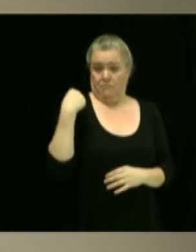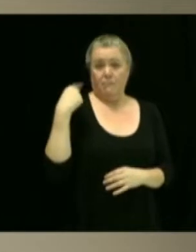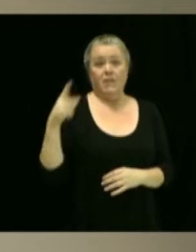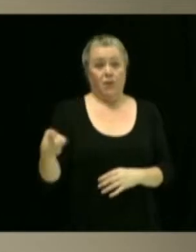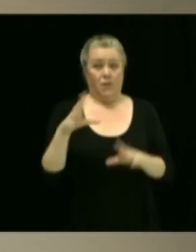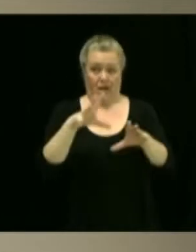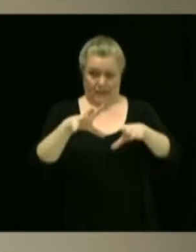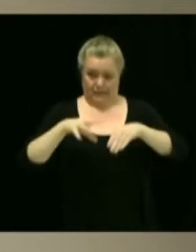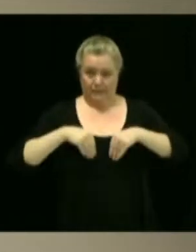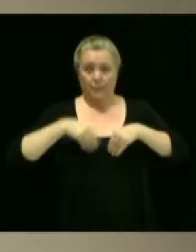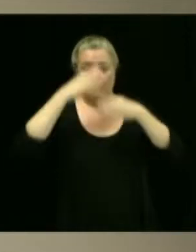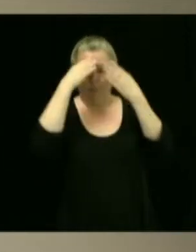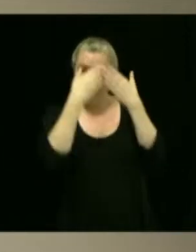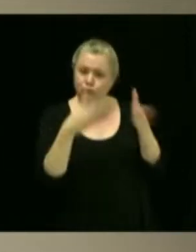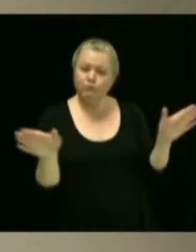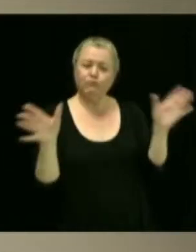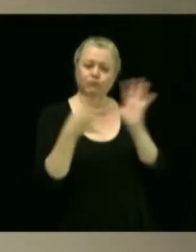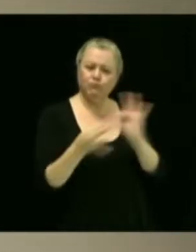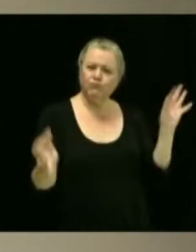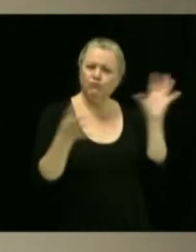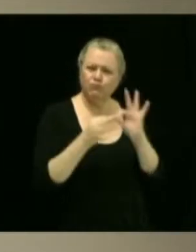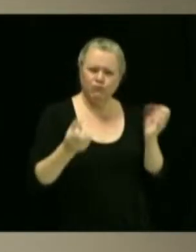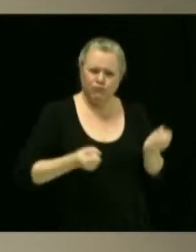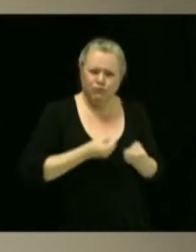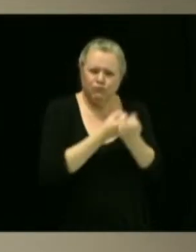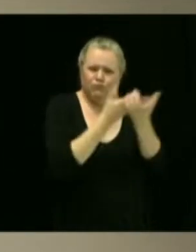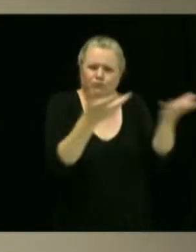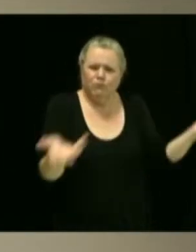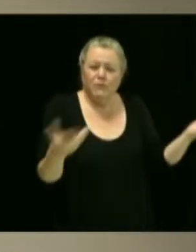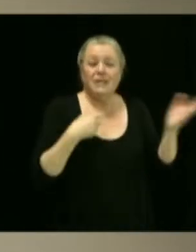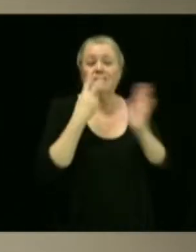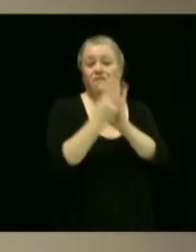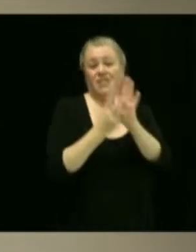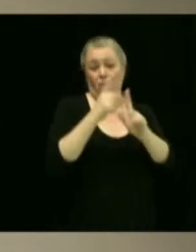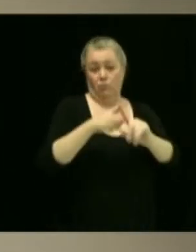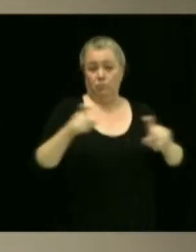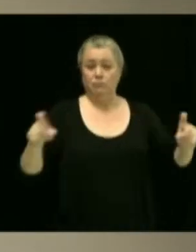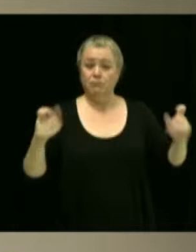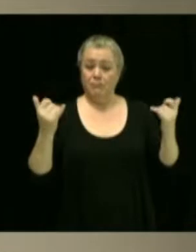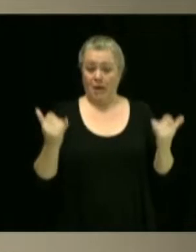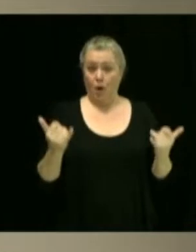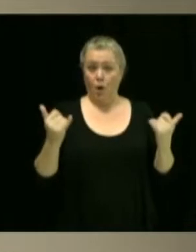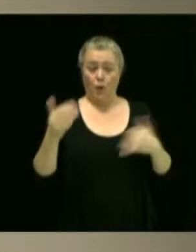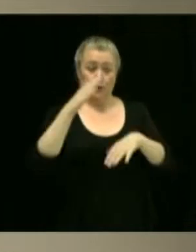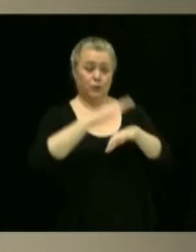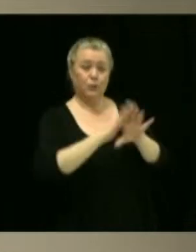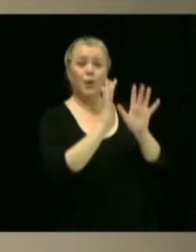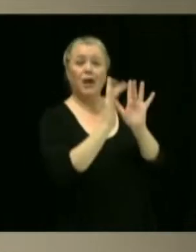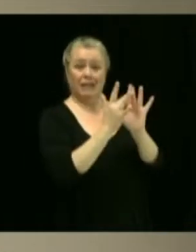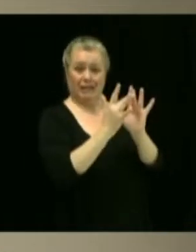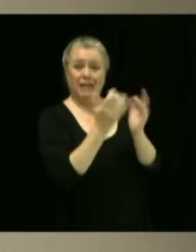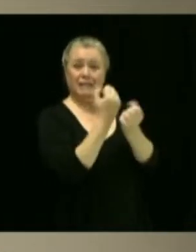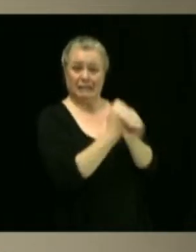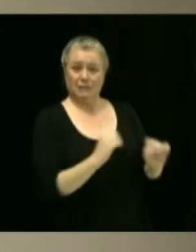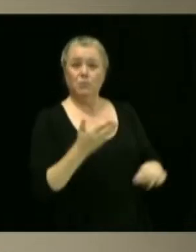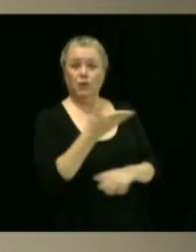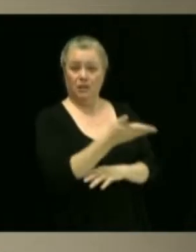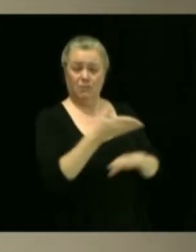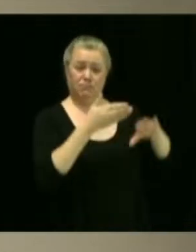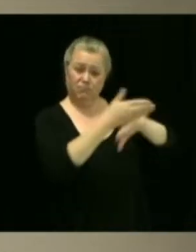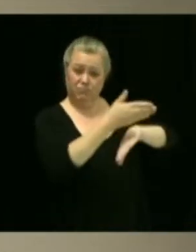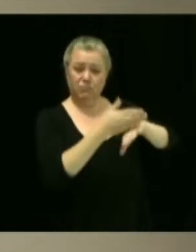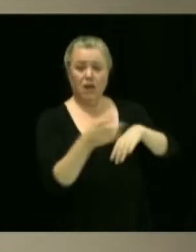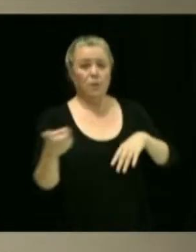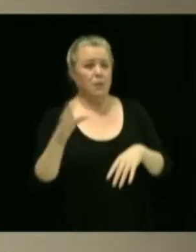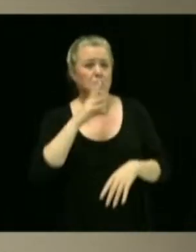dans le cadre d'une série de vidéos dévoilées en octobre dernier. Disponible en ligne, des capsules vidéo lui ont permis d'aborder, entre